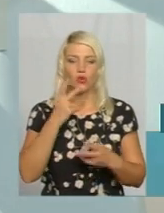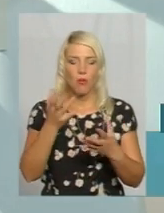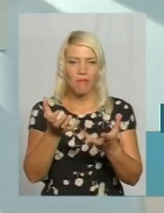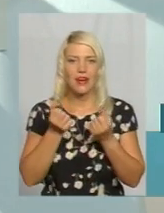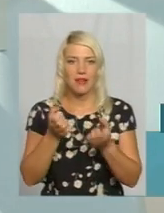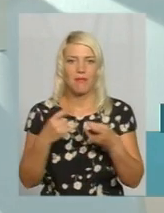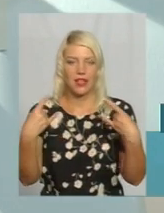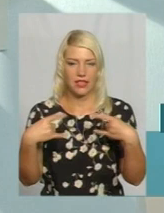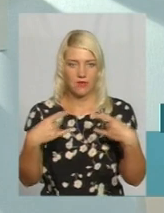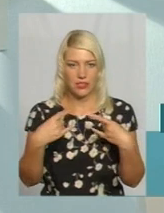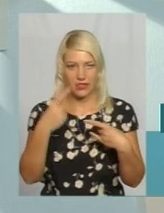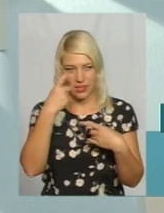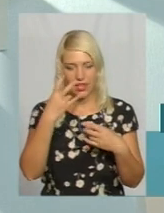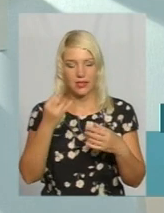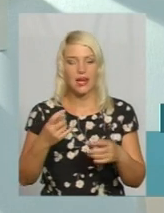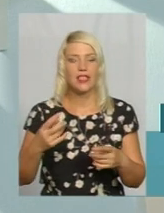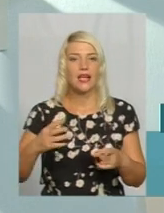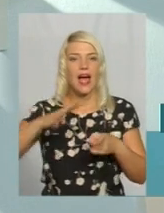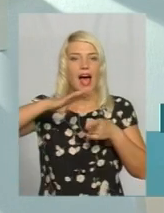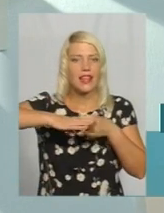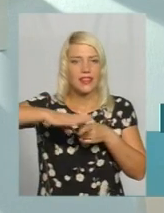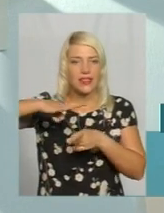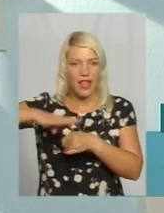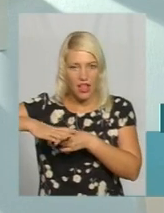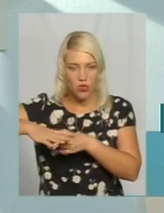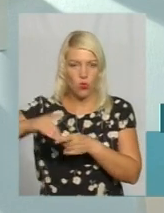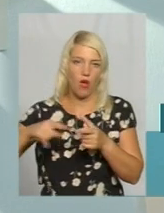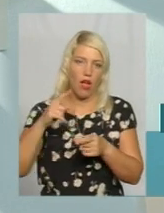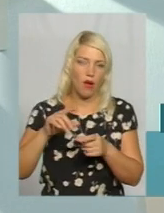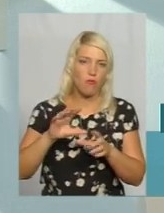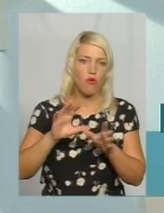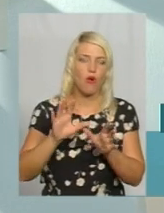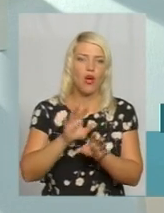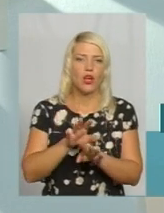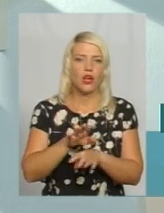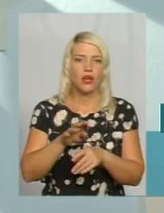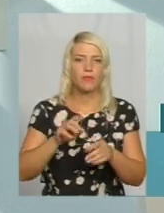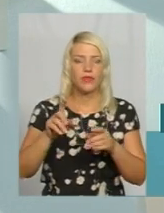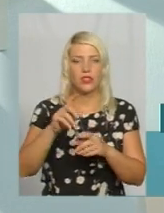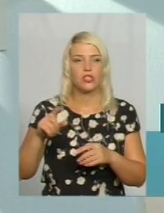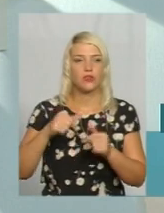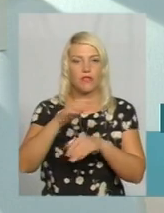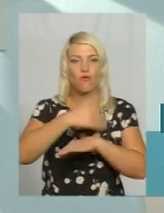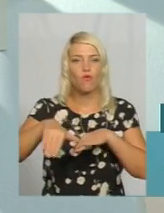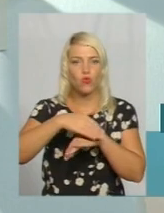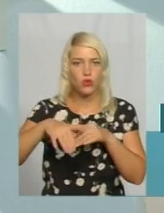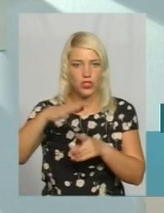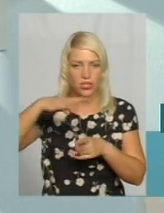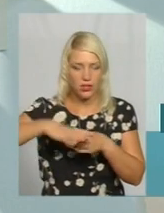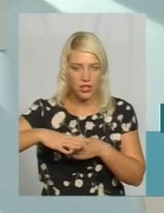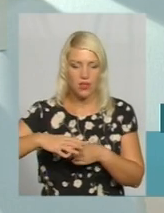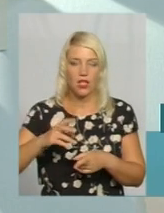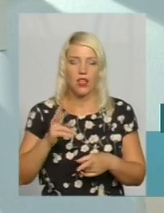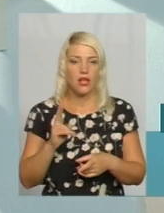сигнал на звичайну кімнатну антенну або зовнішню антенну і не мають тюнера, який би приймав сигнал Т2, то з 1